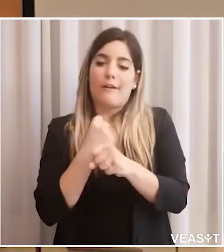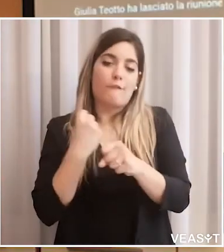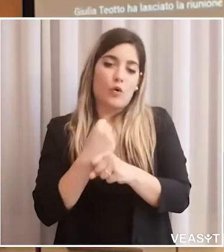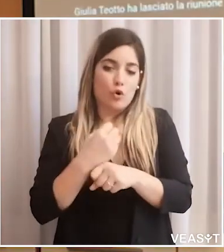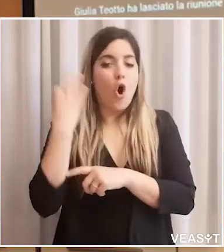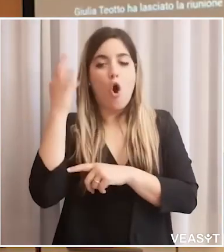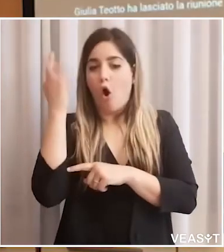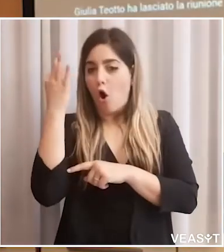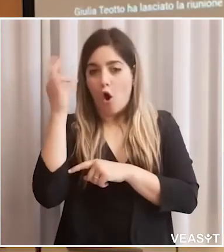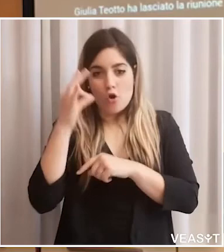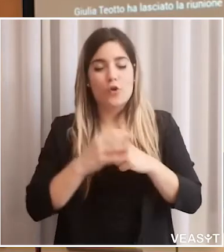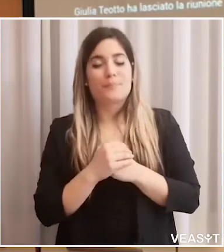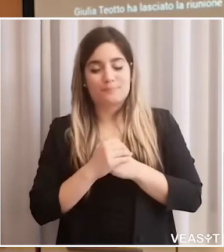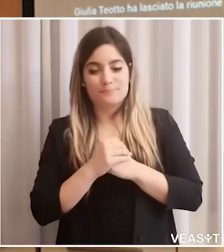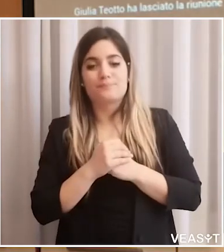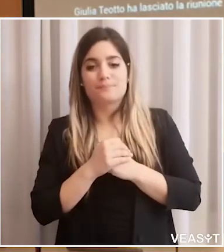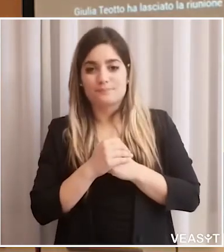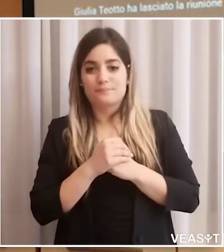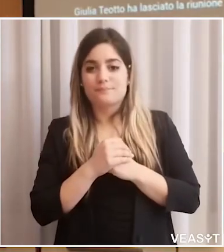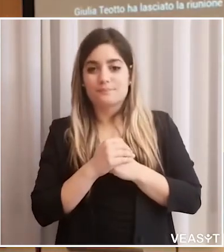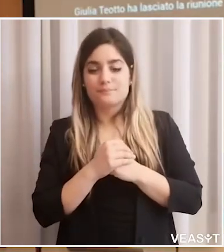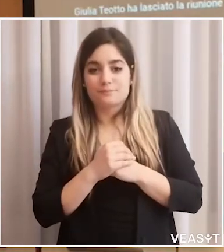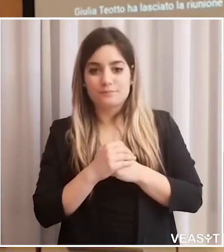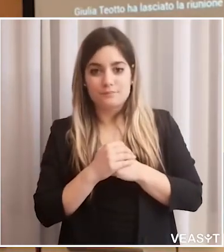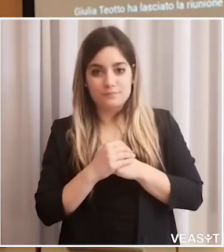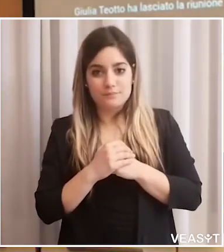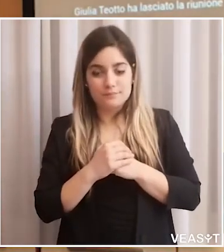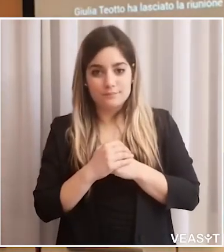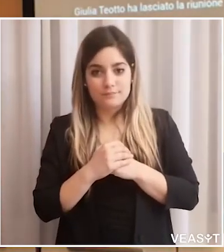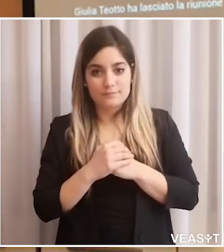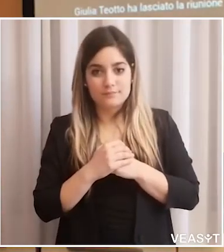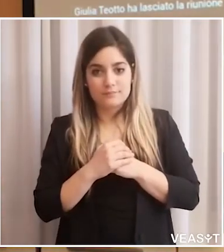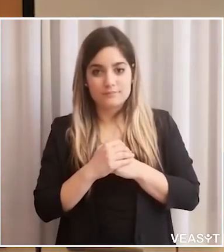direzioni distruttuali e delle cure primarie, hanno svolto un ottimo lavoro.